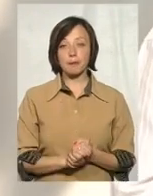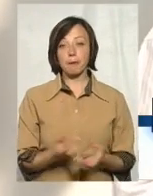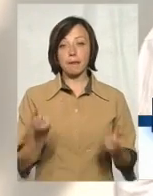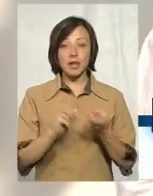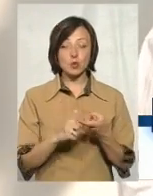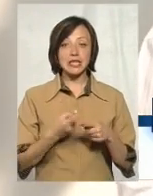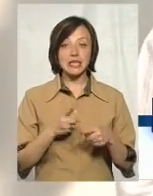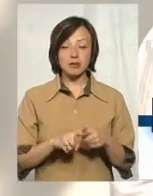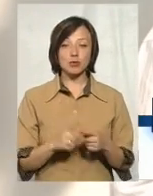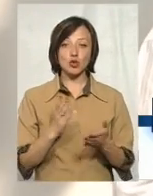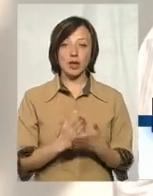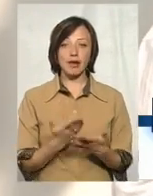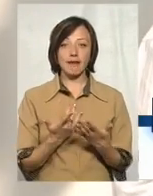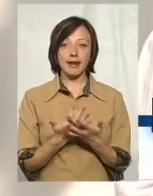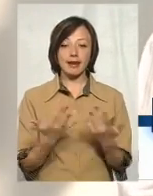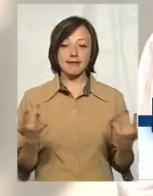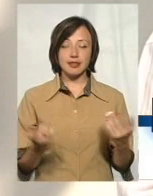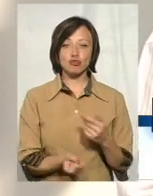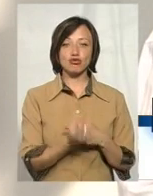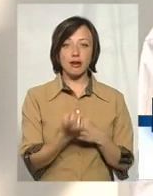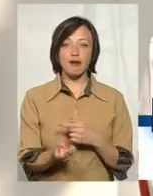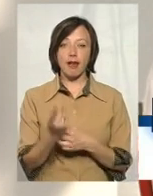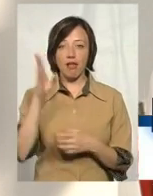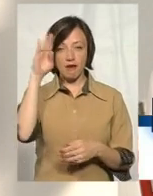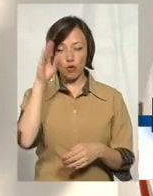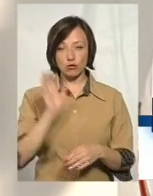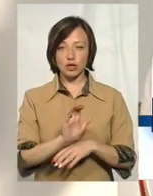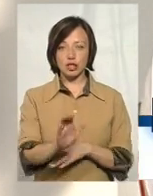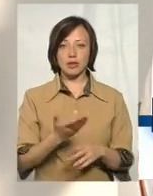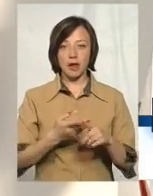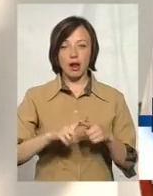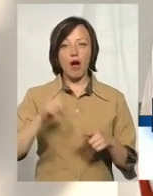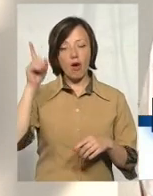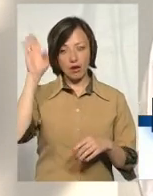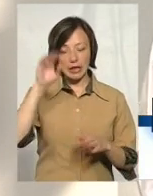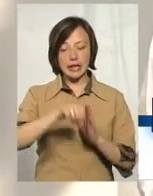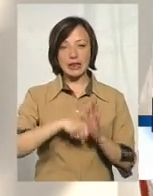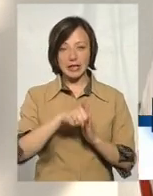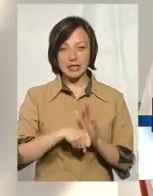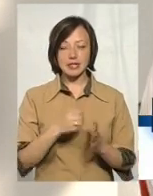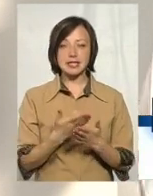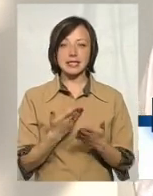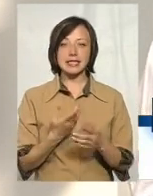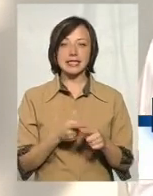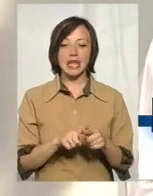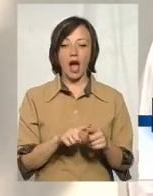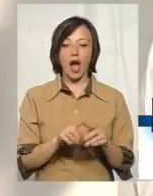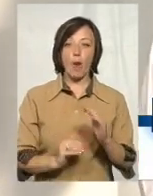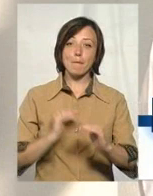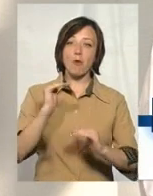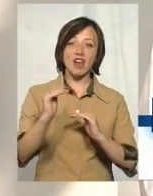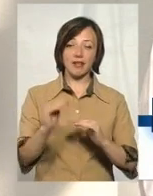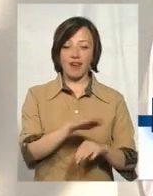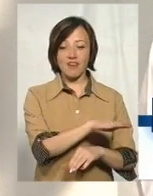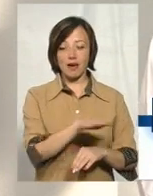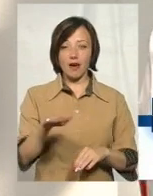різні джерела водопостачання, скажімо, ті ж самі краниці, і вони, це грунтові води, як я вже говорив, вони є